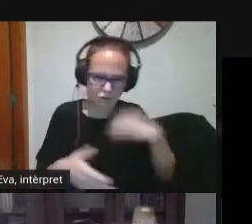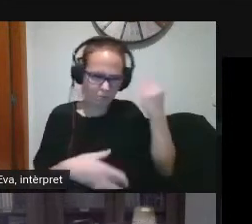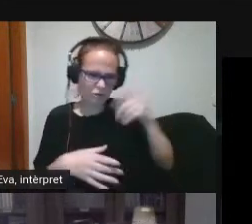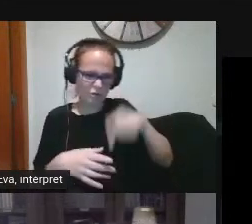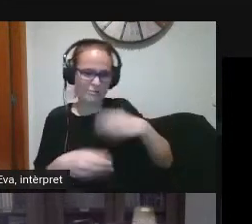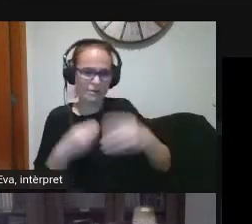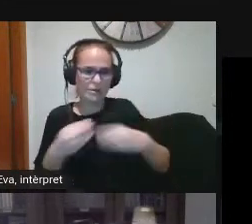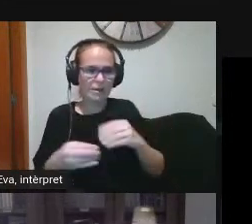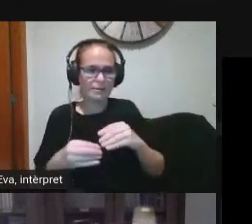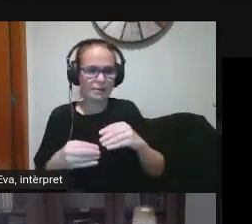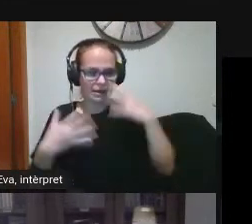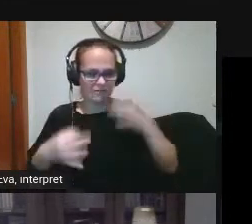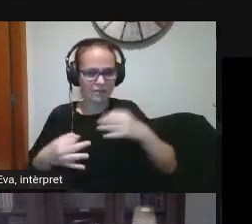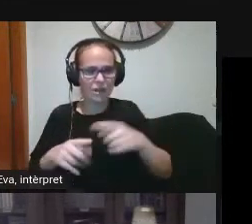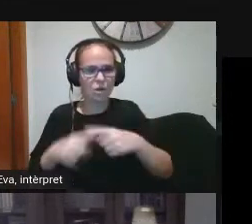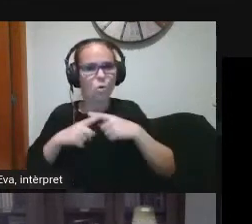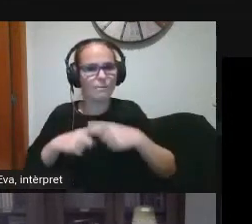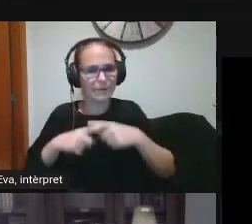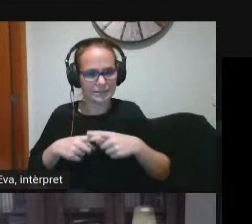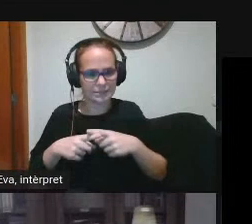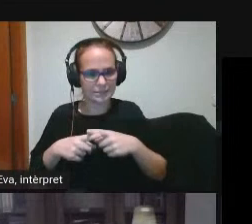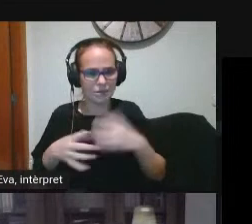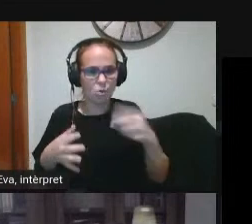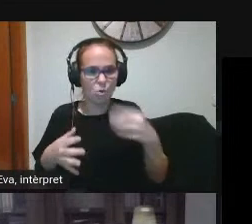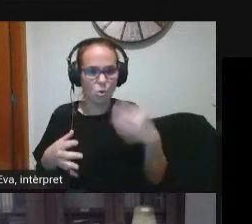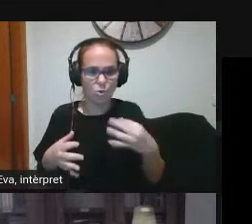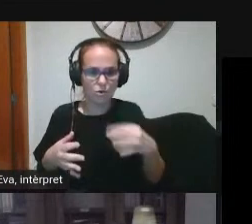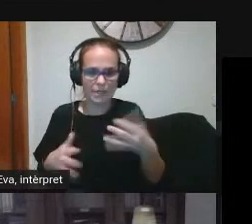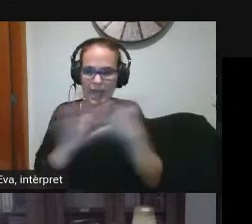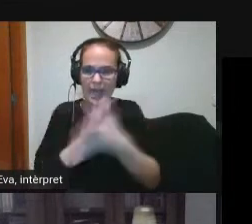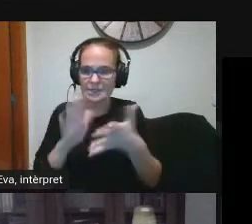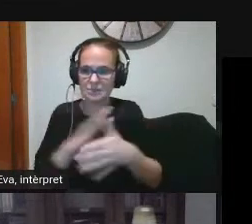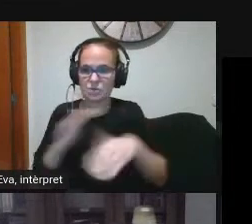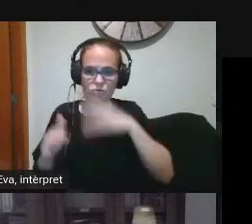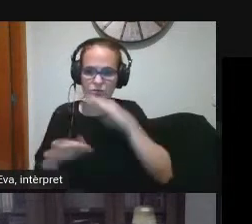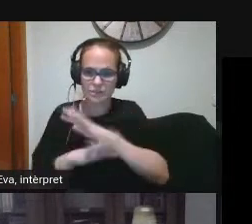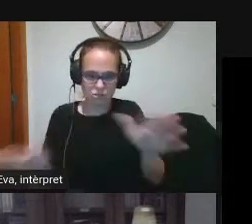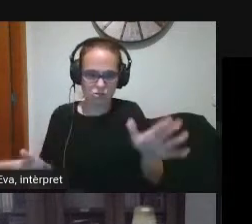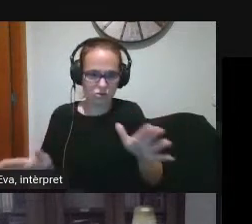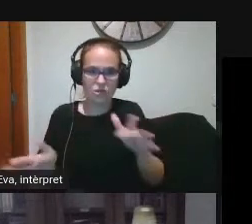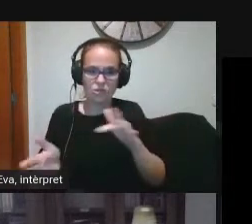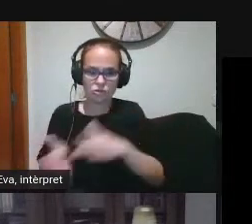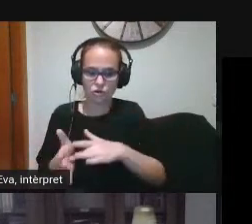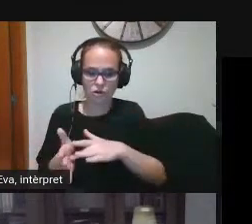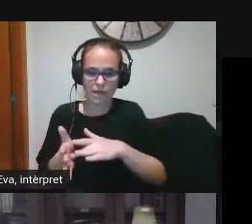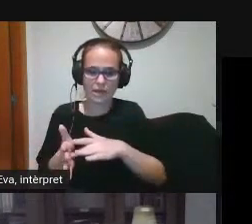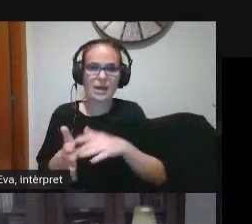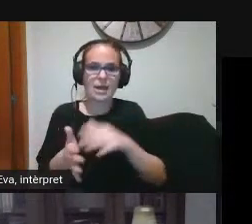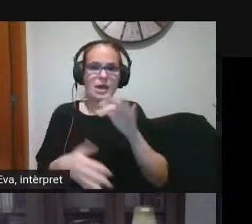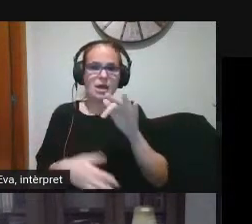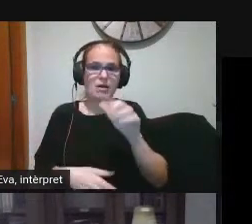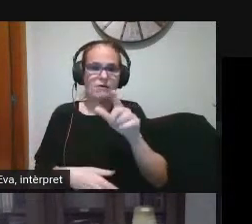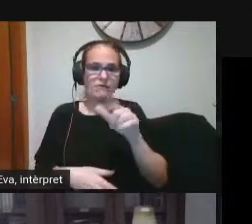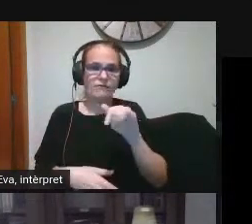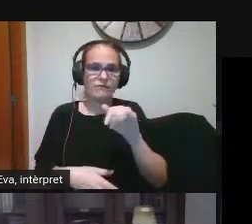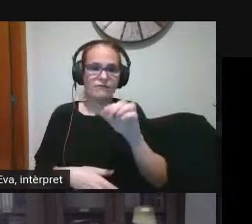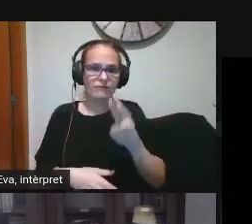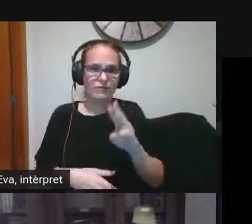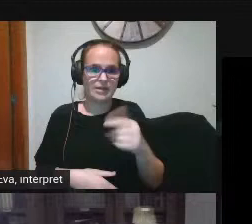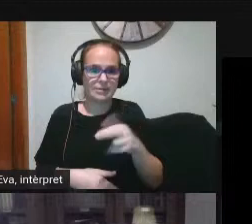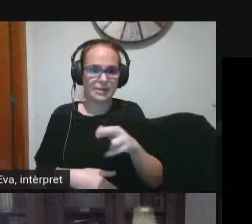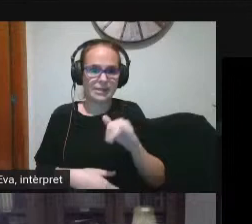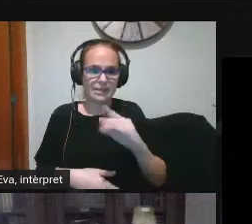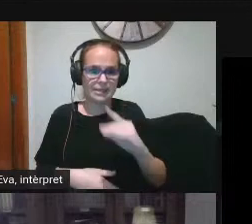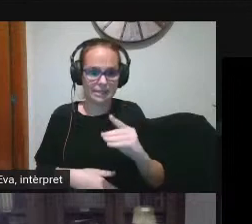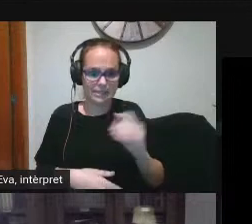per tant que realment sigui compartir que no sigui només explico-hi prou sinó que un cop hem penjat el nostre Flitgrid puguem veure el flitgrid